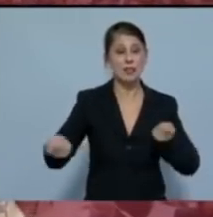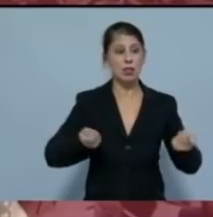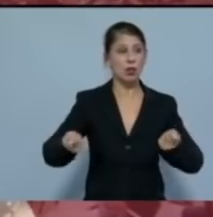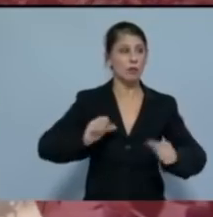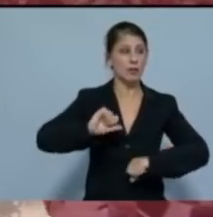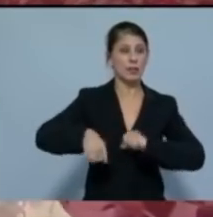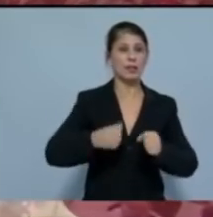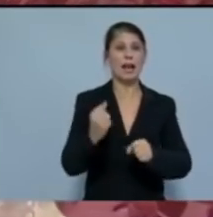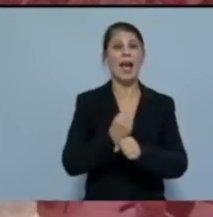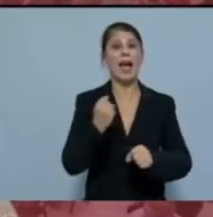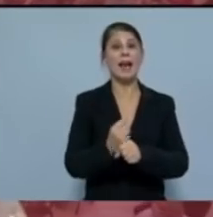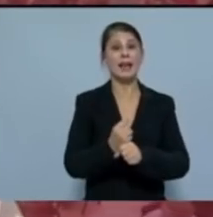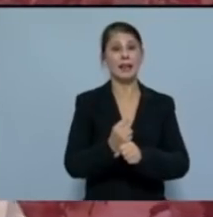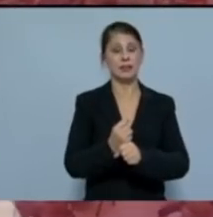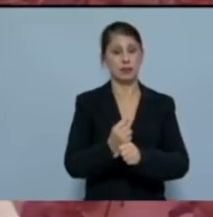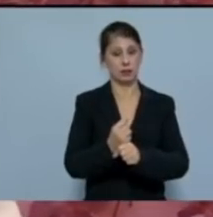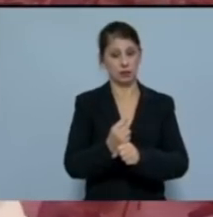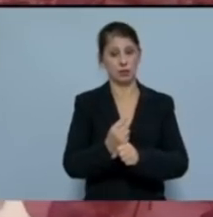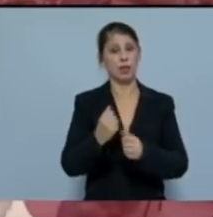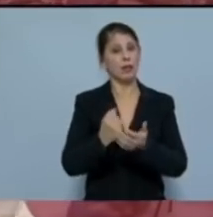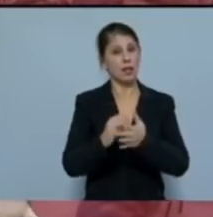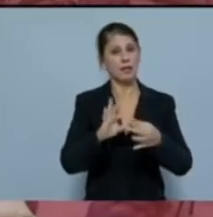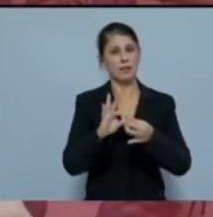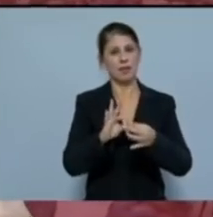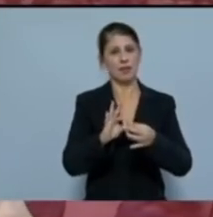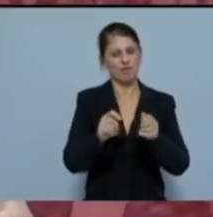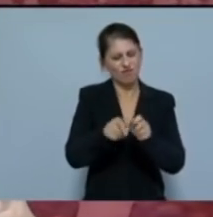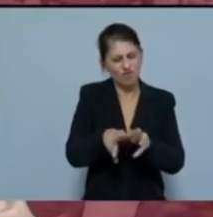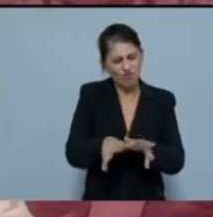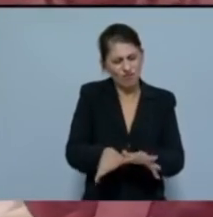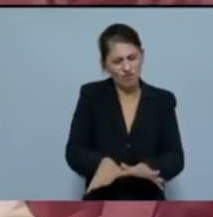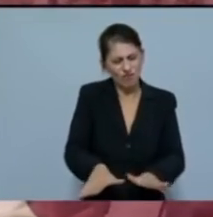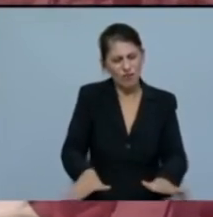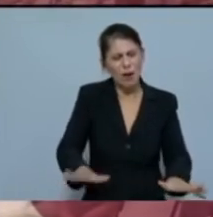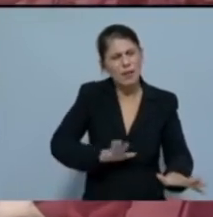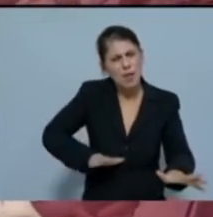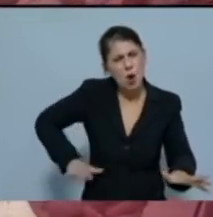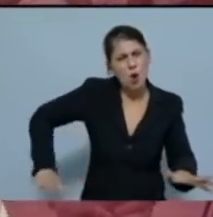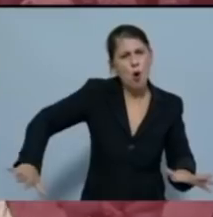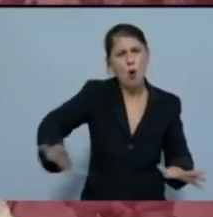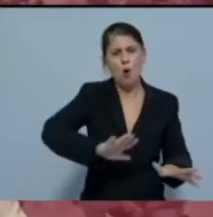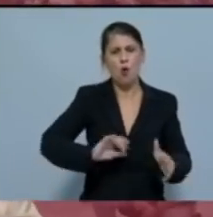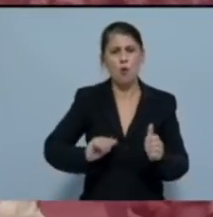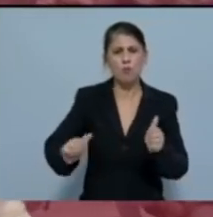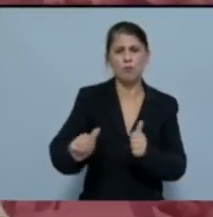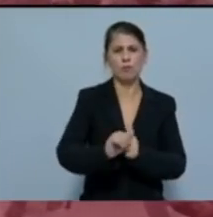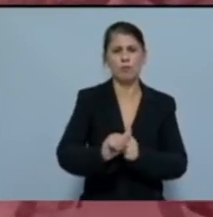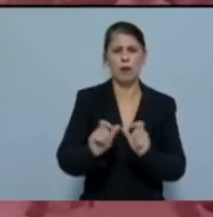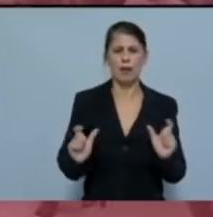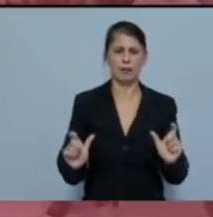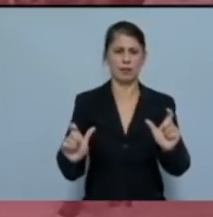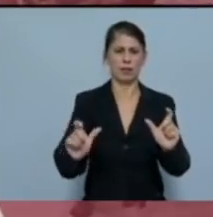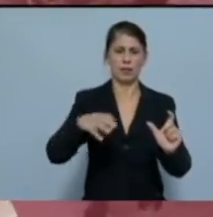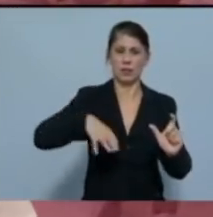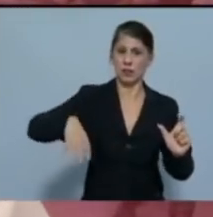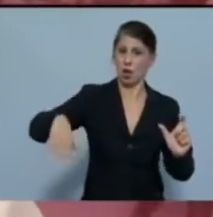εργατικής τάξης και των συμμάχων της, ριζωμένο παντού, με πρωτοπόρες εστίες αντίστασης σε κάθε χώρο